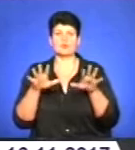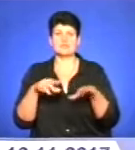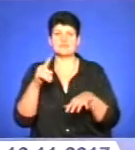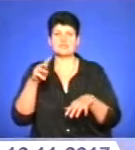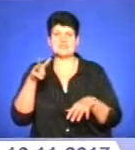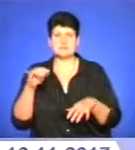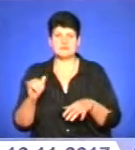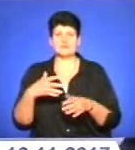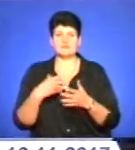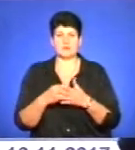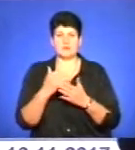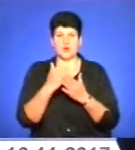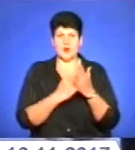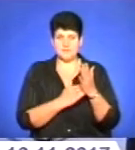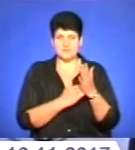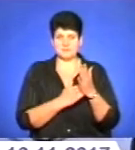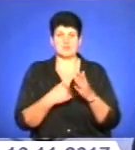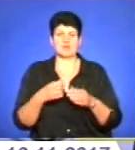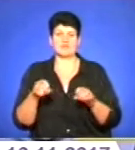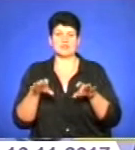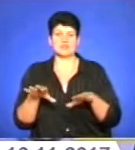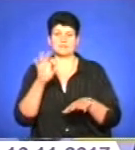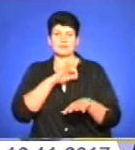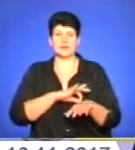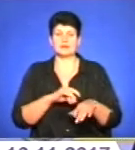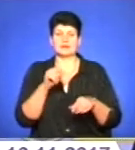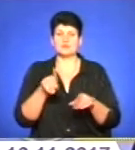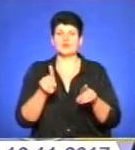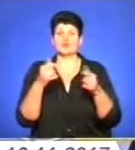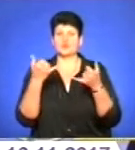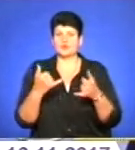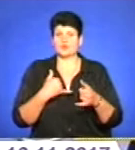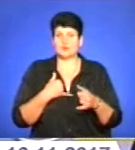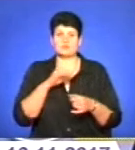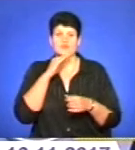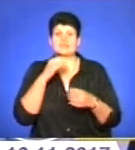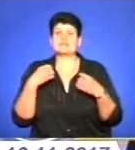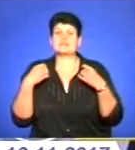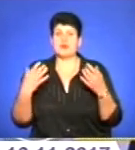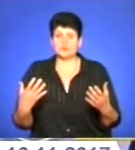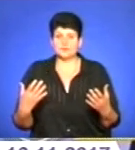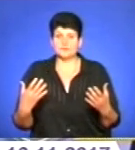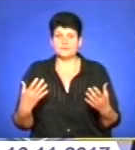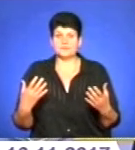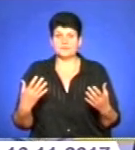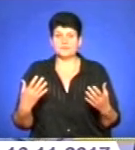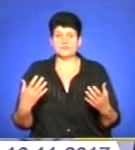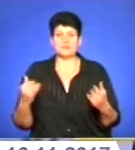програмі. Ми вирішили скористатися тим, що сьогодні у нас професійне свято. І